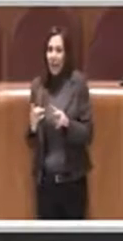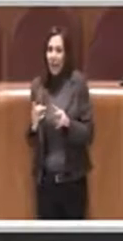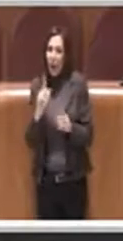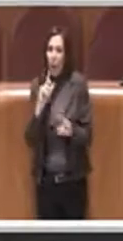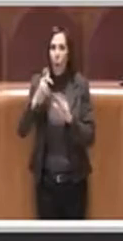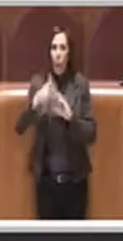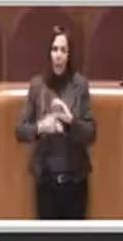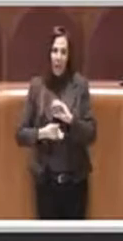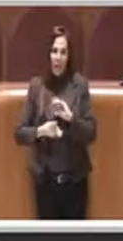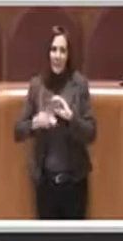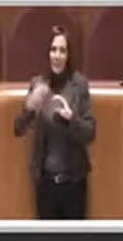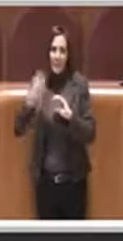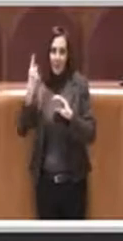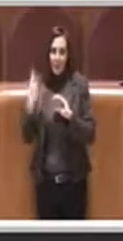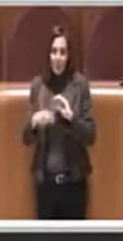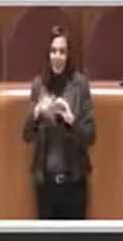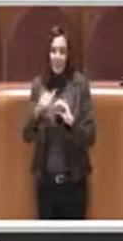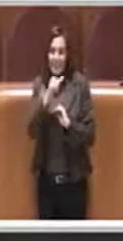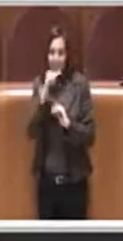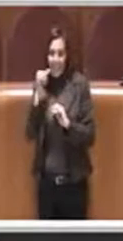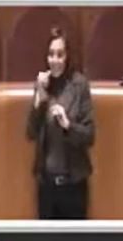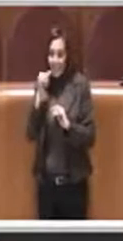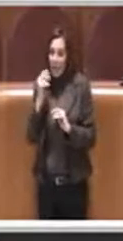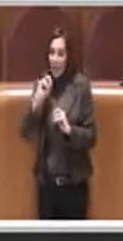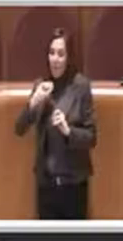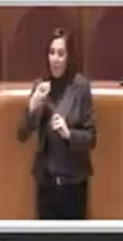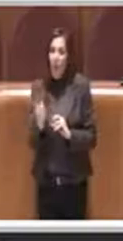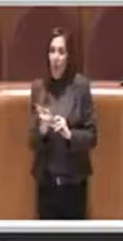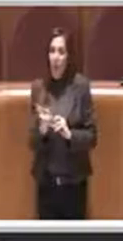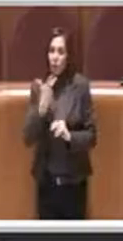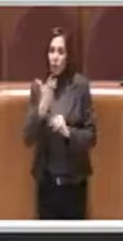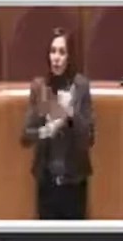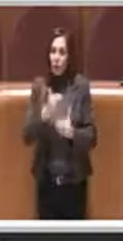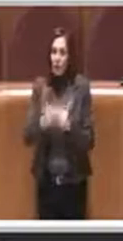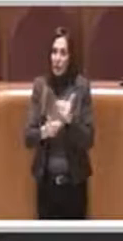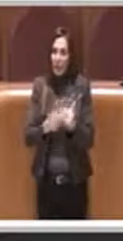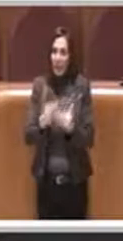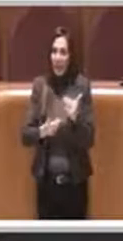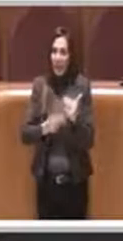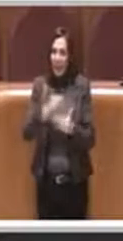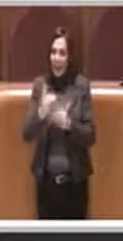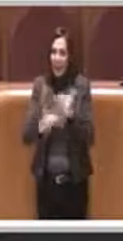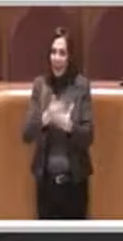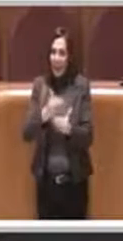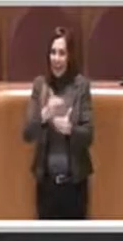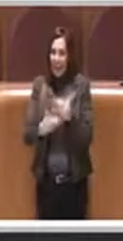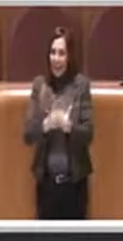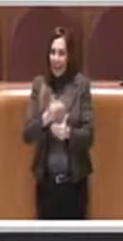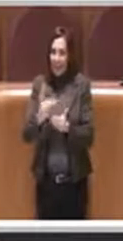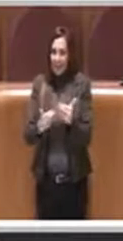nel momento in cui bisognava un po' accelerare per spingere sul